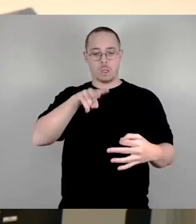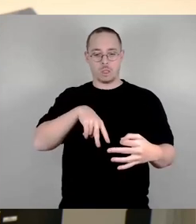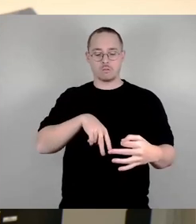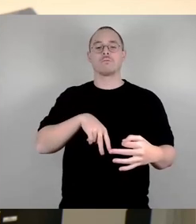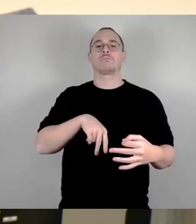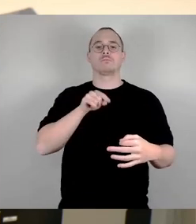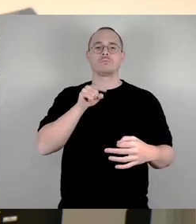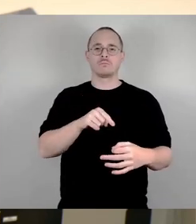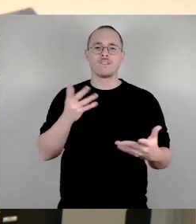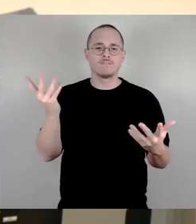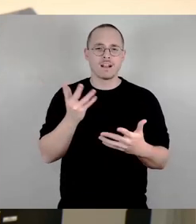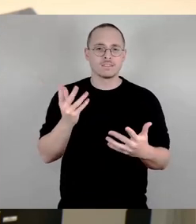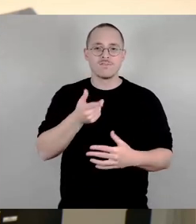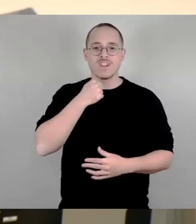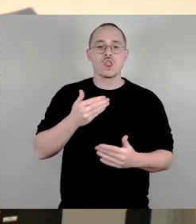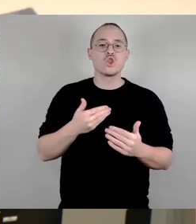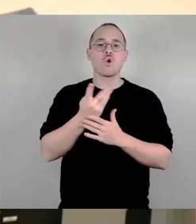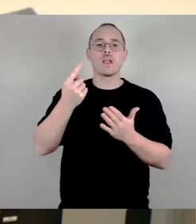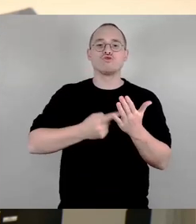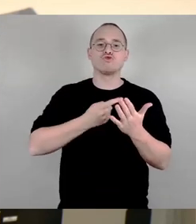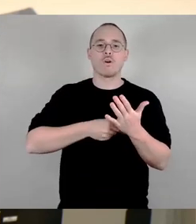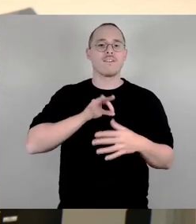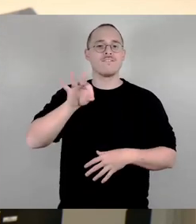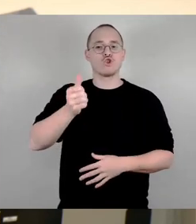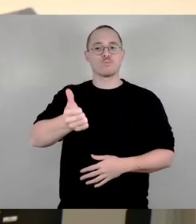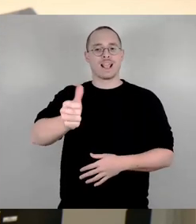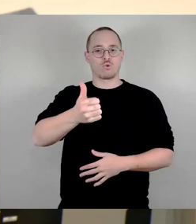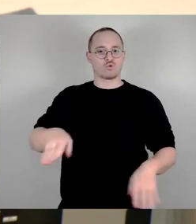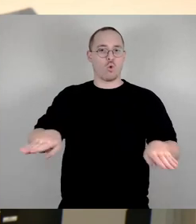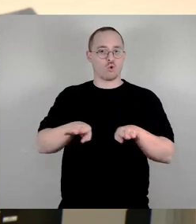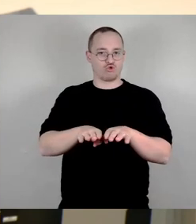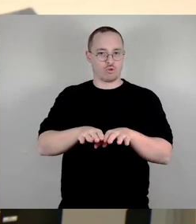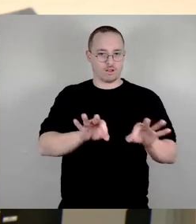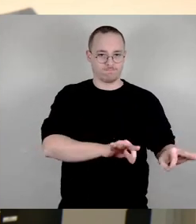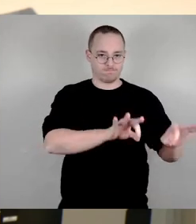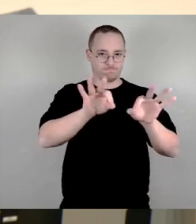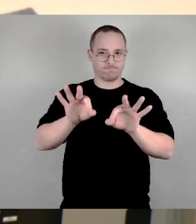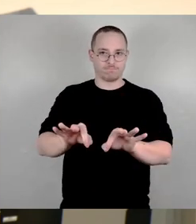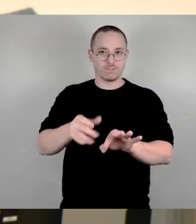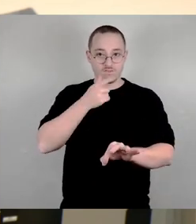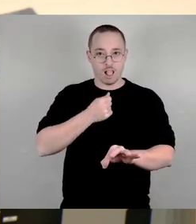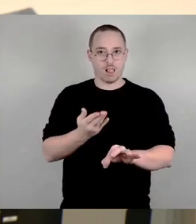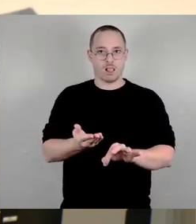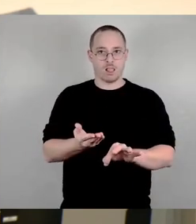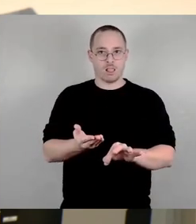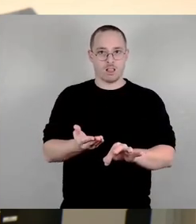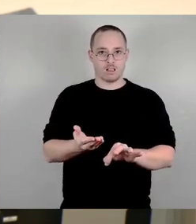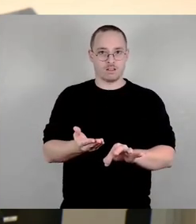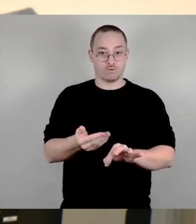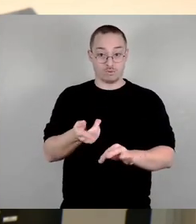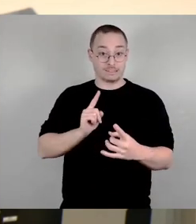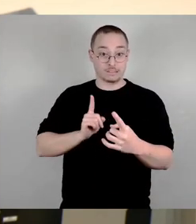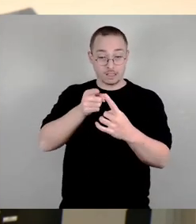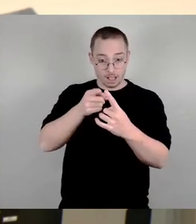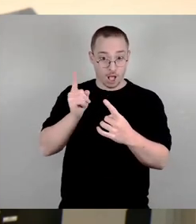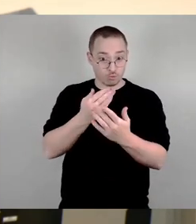Spekulationsgrundstücke einführen wollen und das Ziel ist da auch beschrieben für die